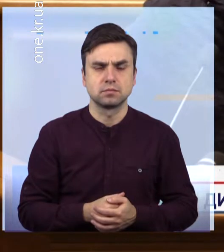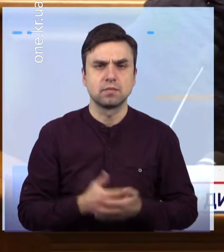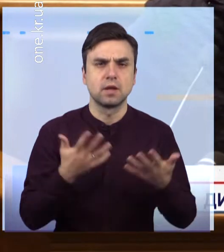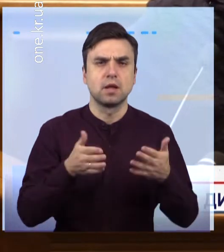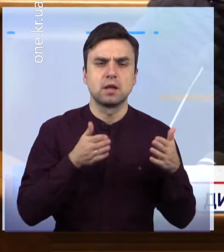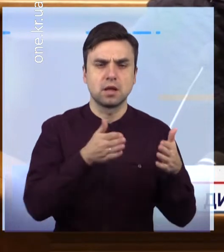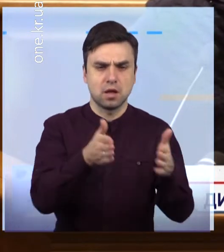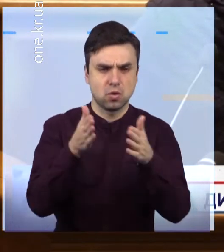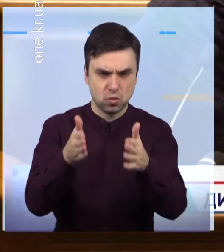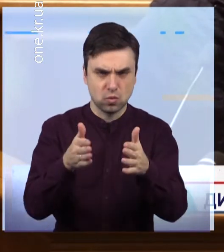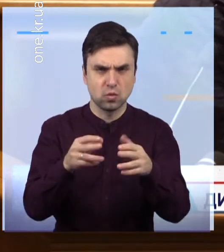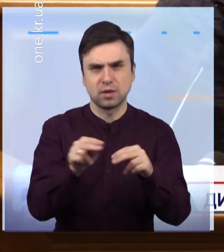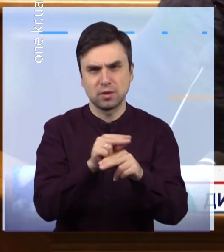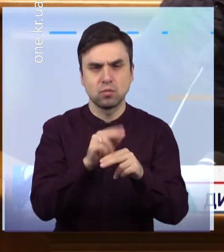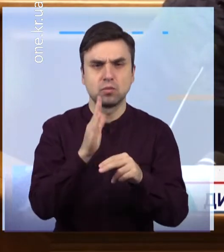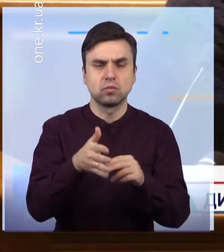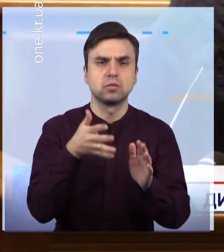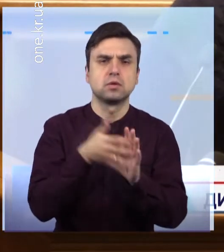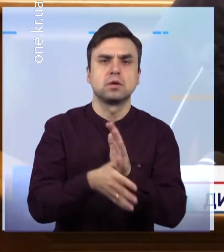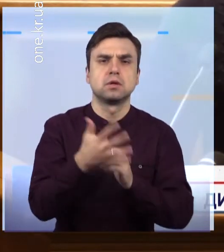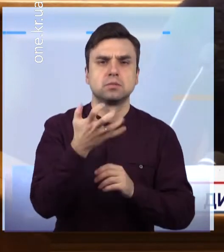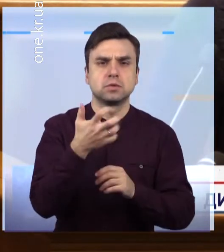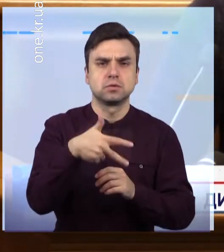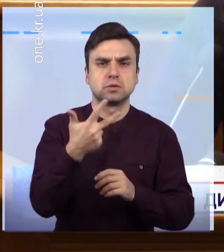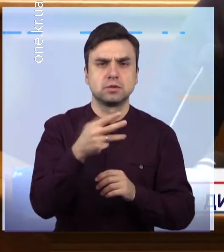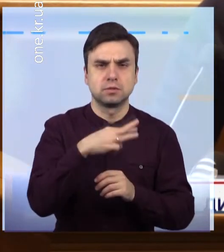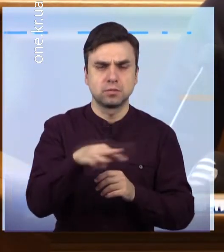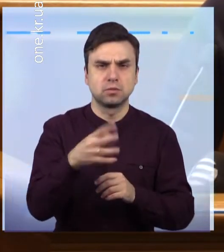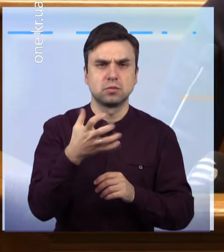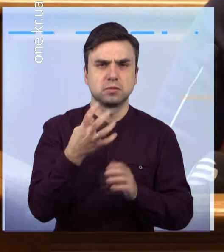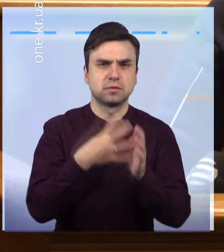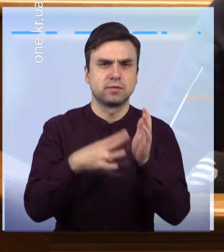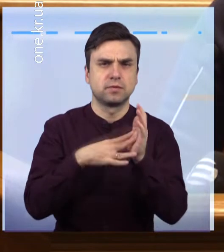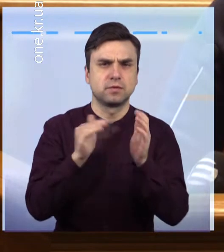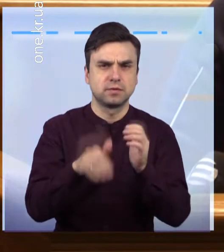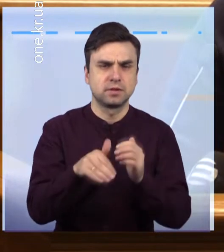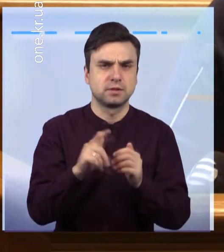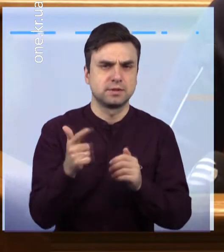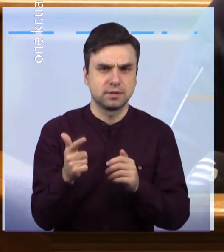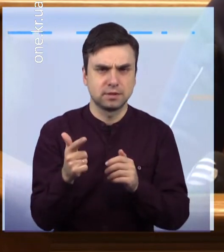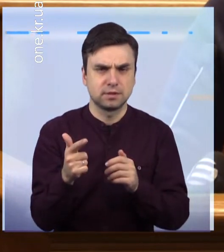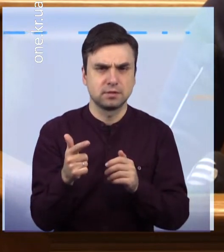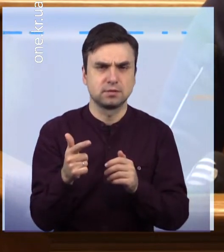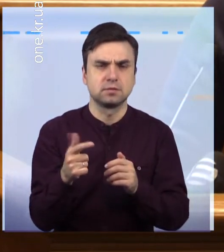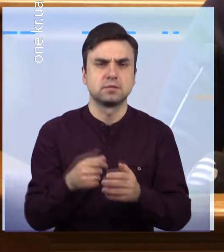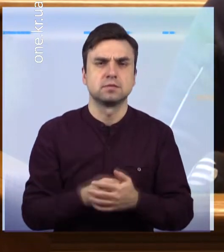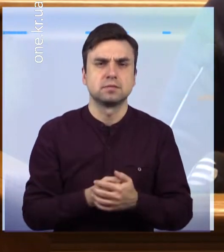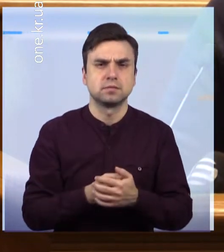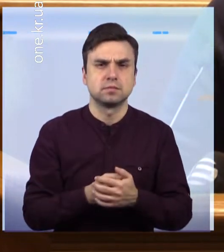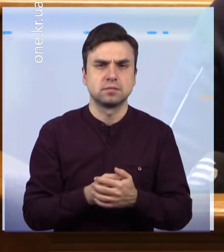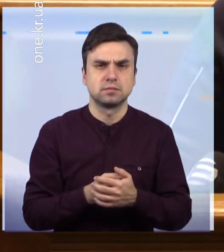мільйона 599 тисяч гривень, які будуть дозволять утримання